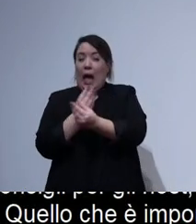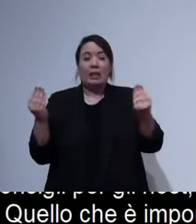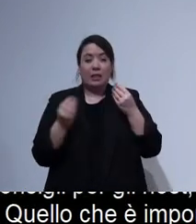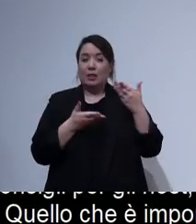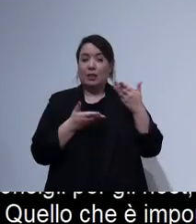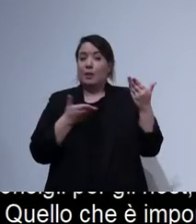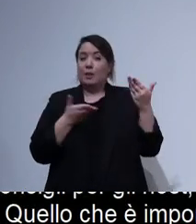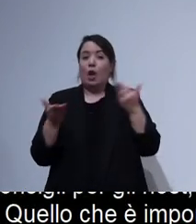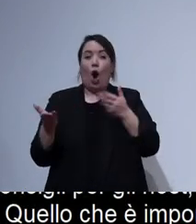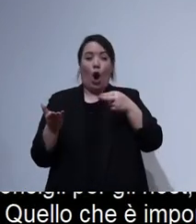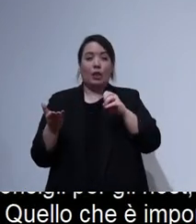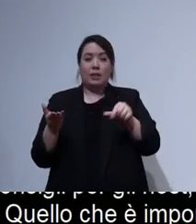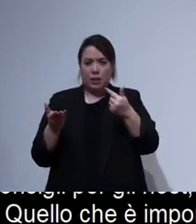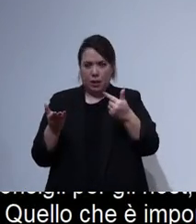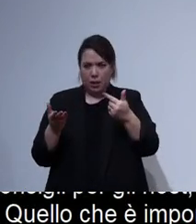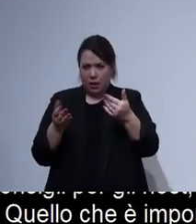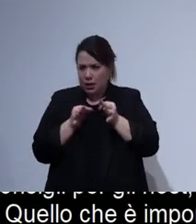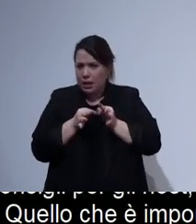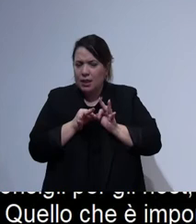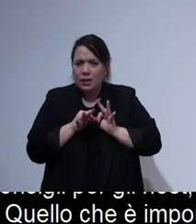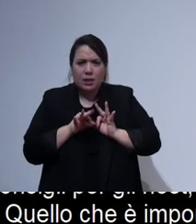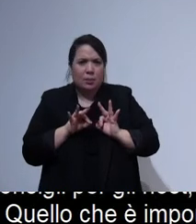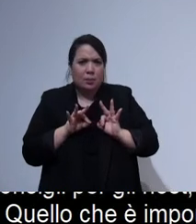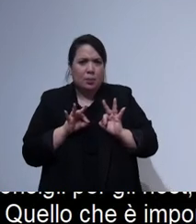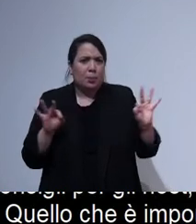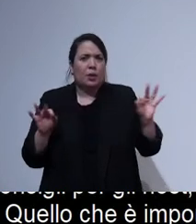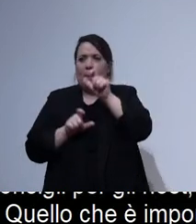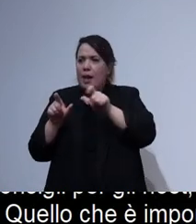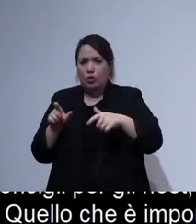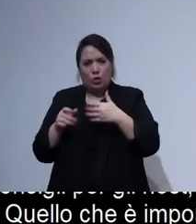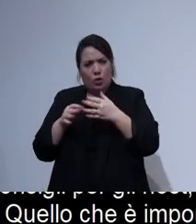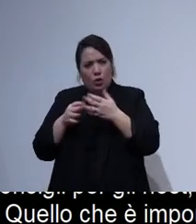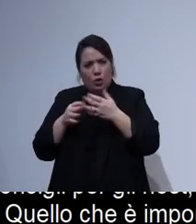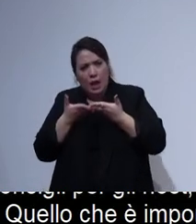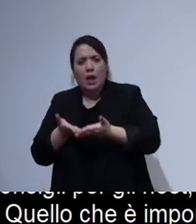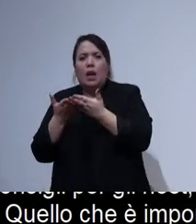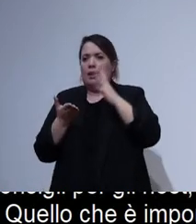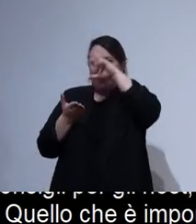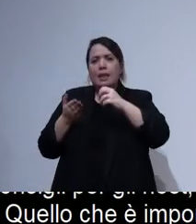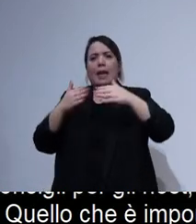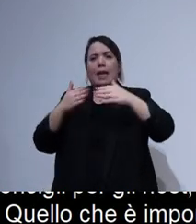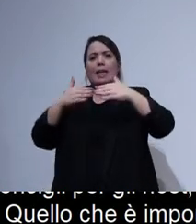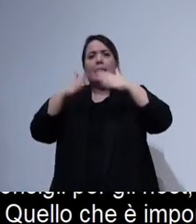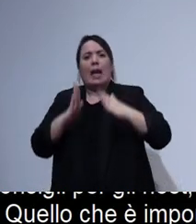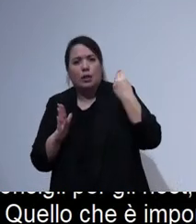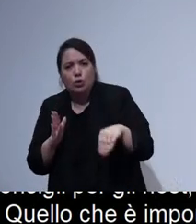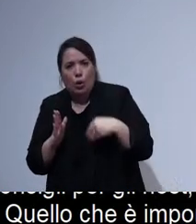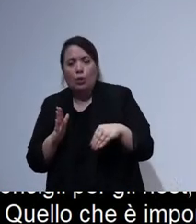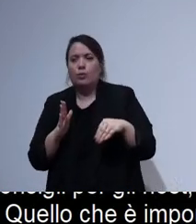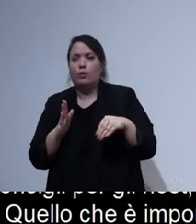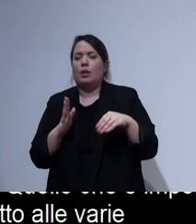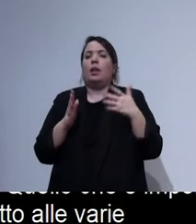più che disponibili a aiutare le persone ad identificare ad esempio l'alloggio bisogna iniziare ad aprire